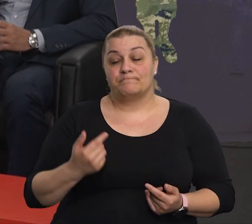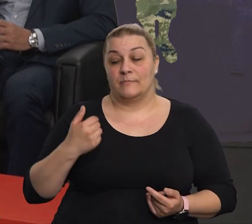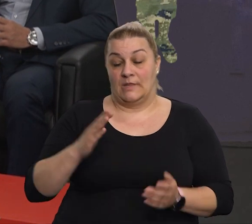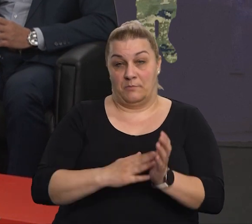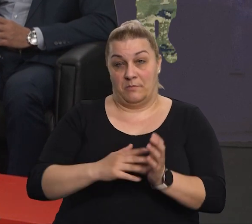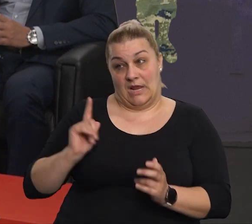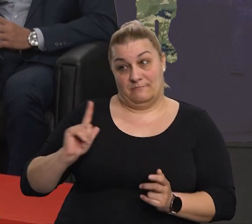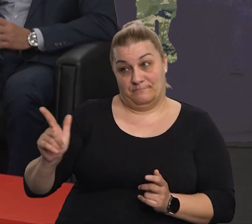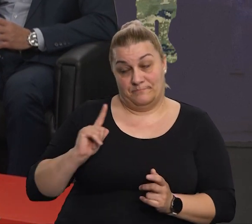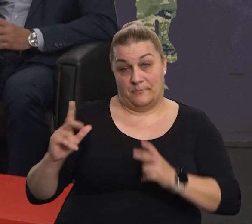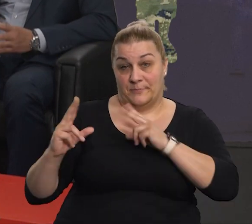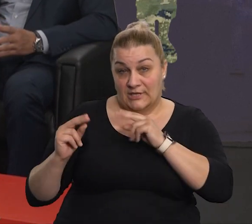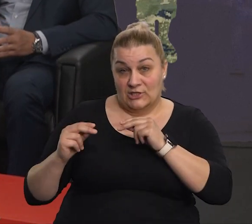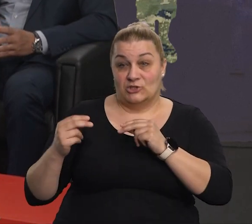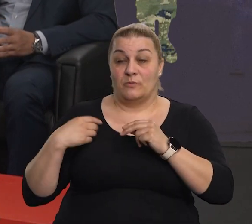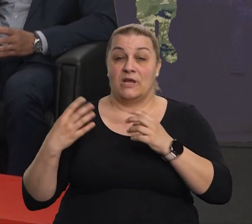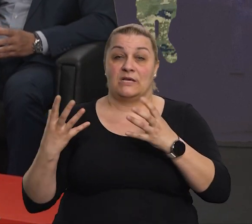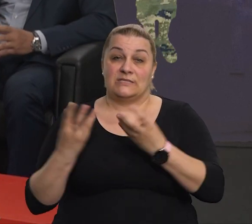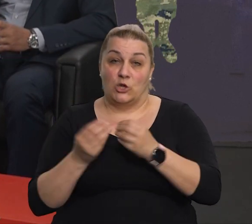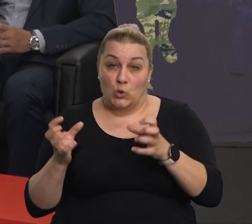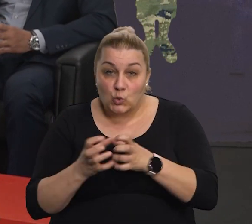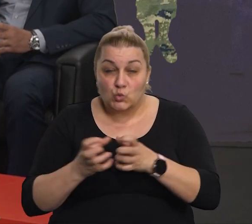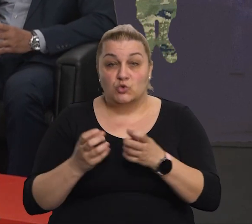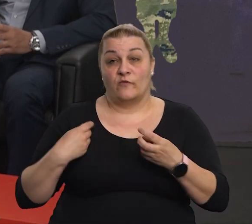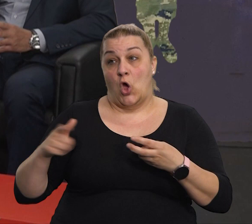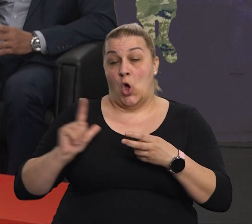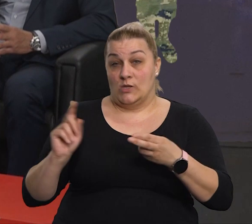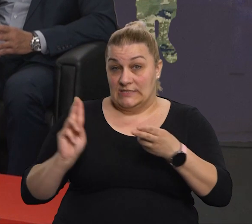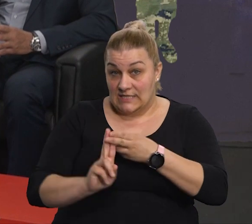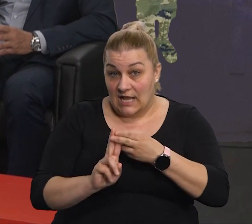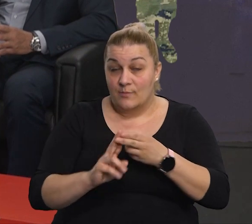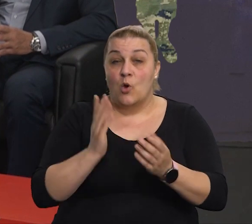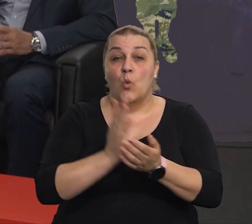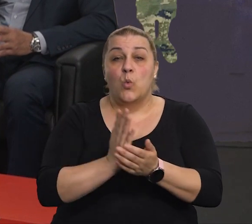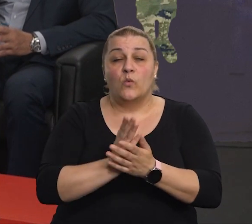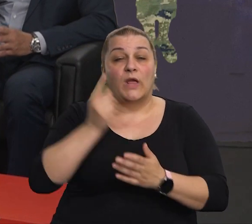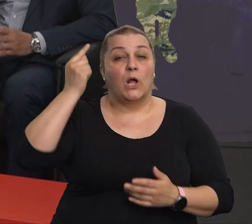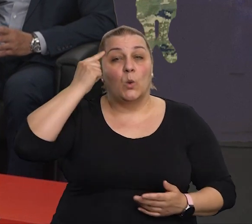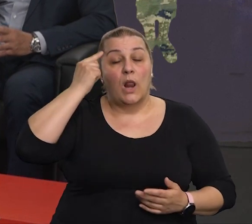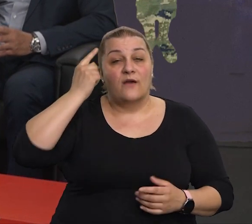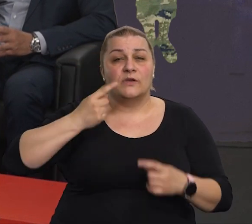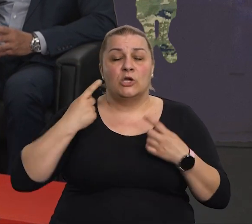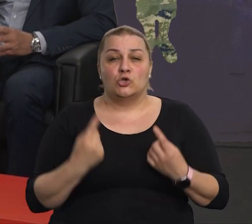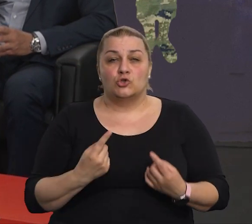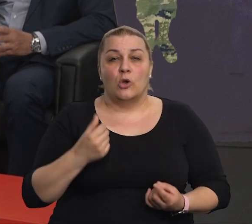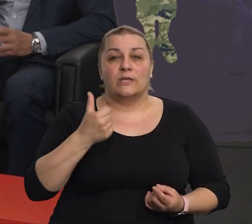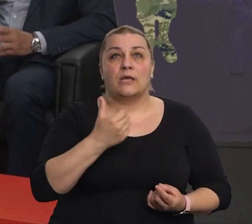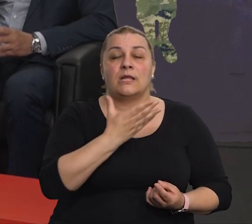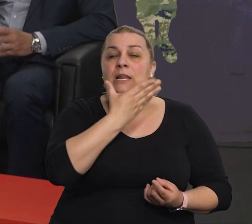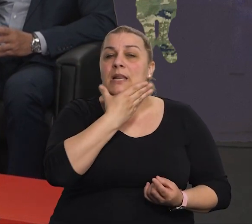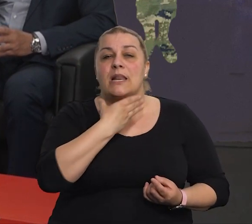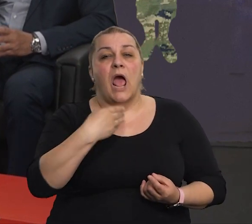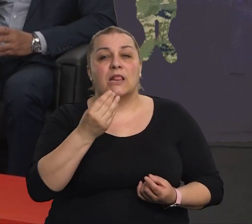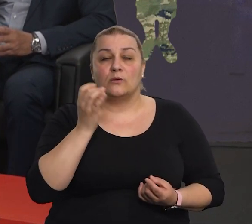i kad vas vidim, kad vas sretim, kad se zajedno družimo s našom ekipom, nekako mi je u glavi, ona je jedna predivna, jedna od